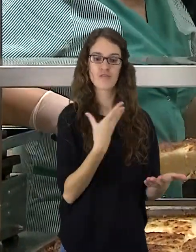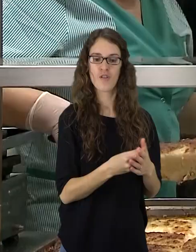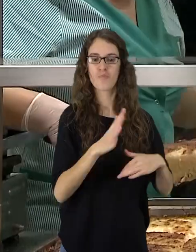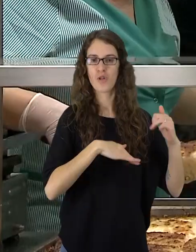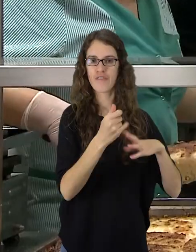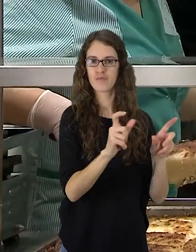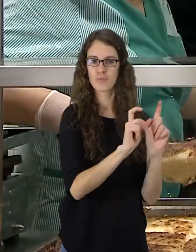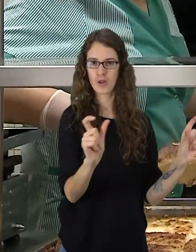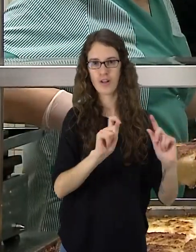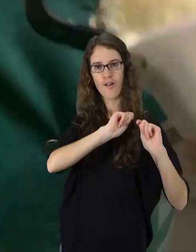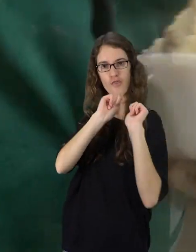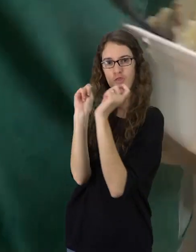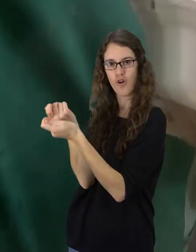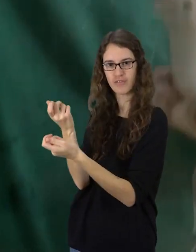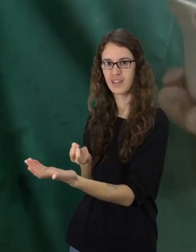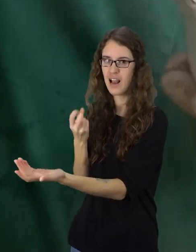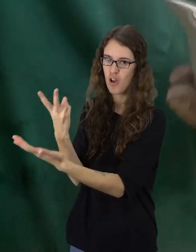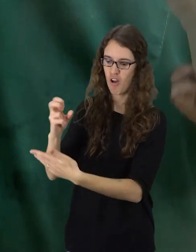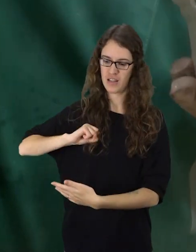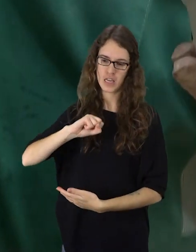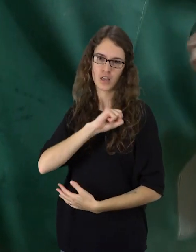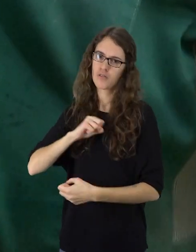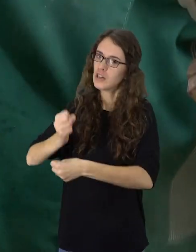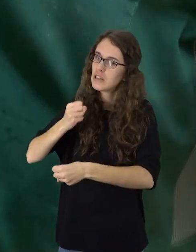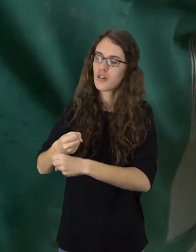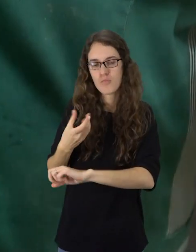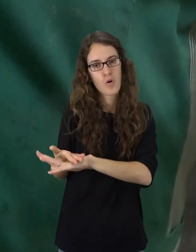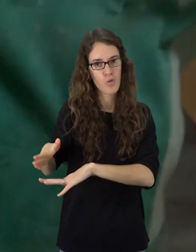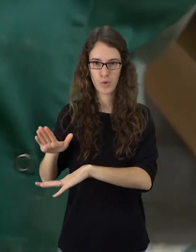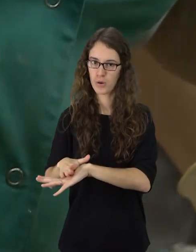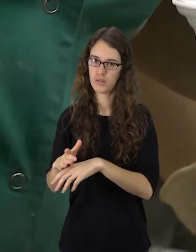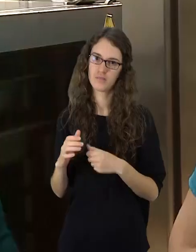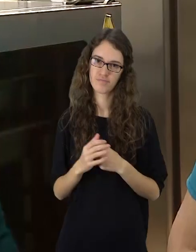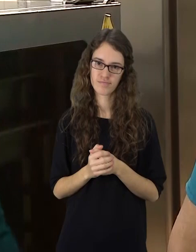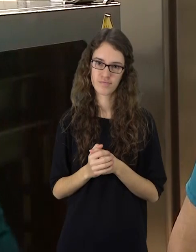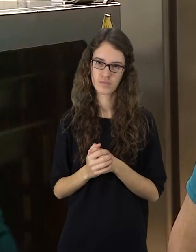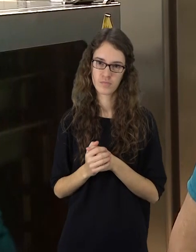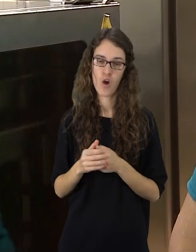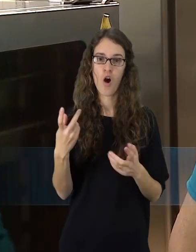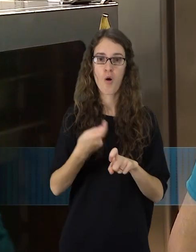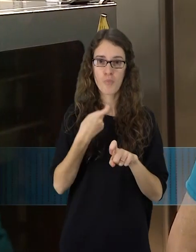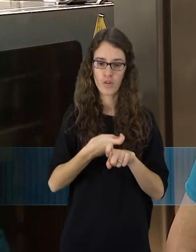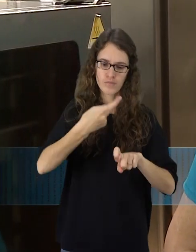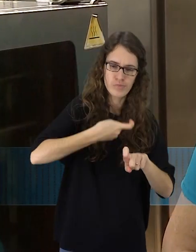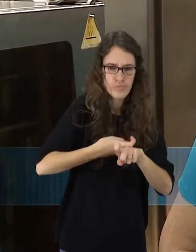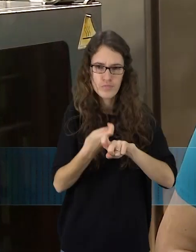mokymo gistigos dovana su koronavirusu besigrumintėms medikams. Nuskutom apie 40 kg bulvių,